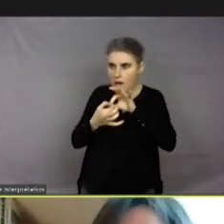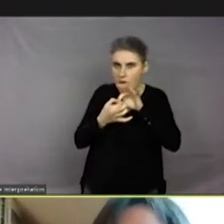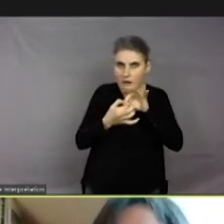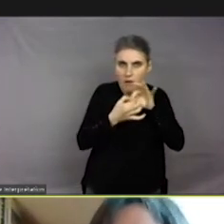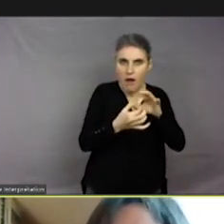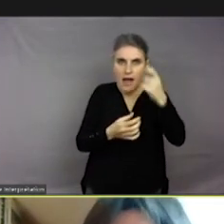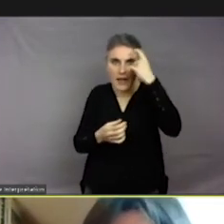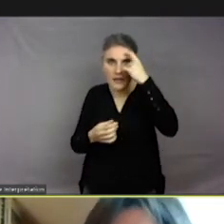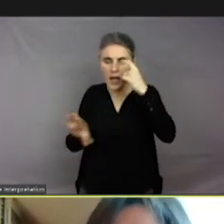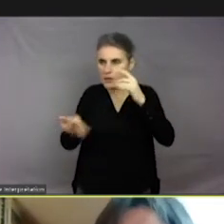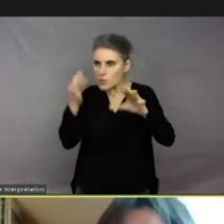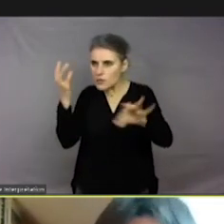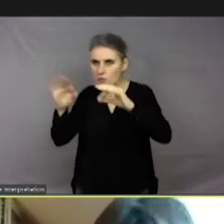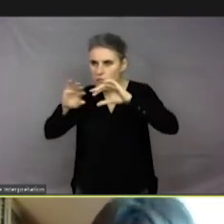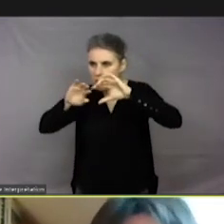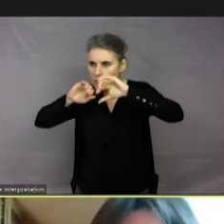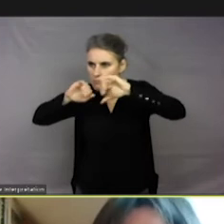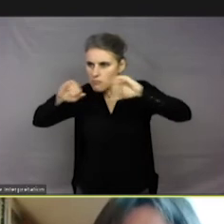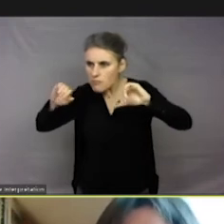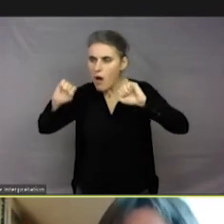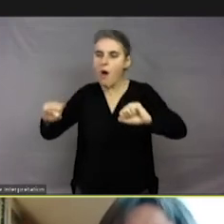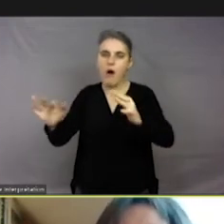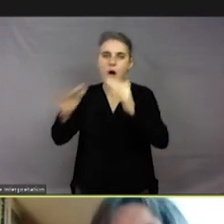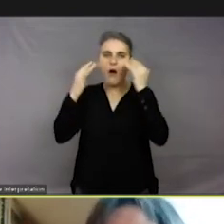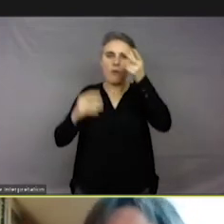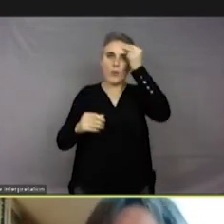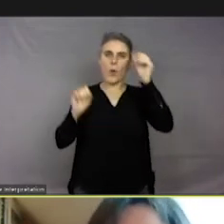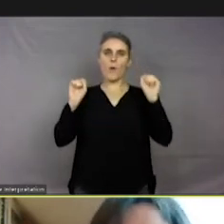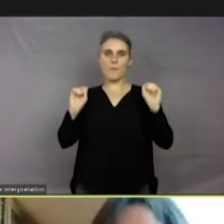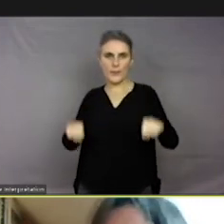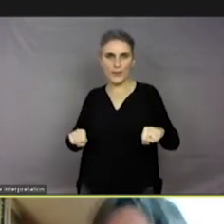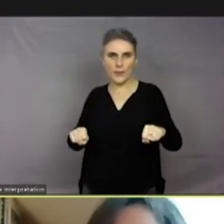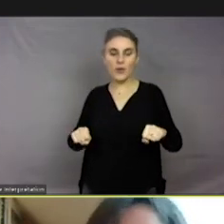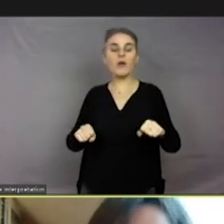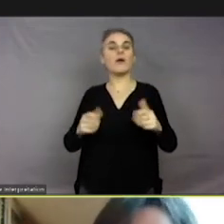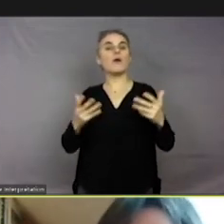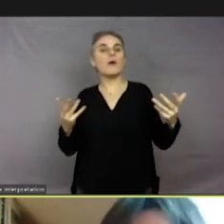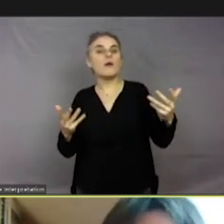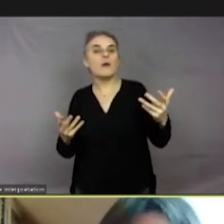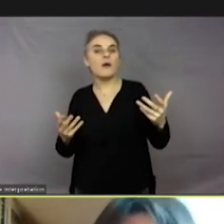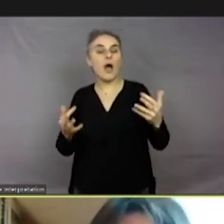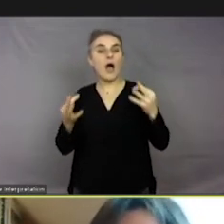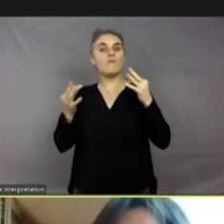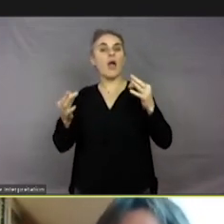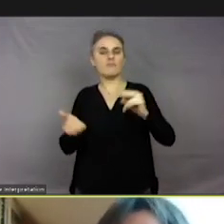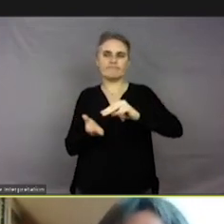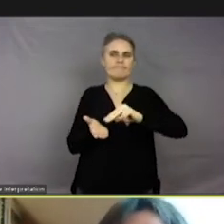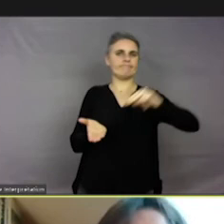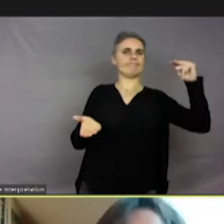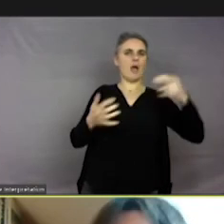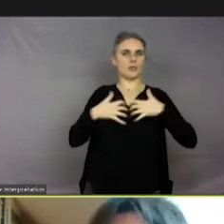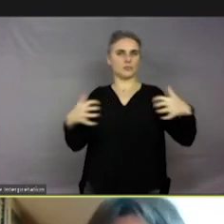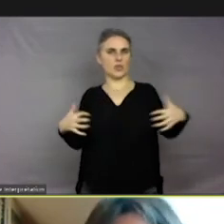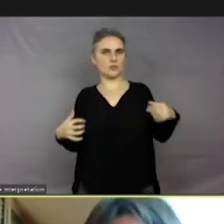caractères, ces individus, ces personnalités. Et lorsque l'on veut généraliser d'un point de vue scientifique, on se rend